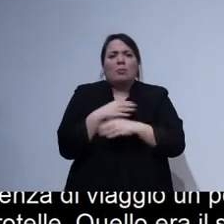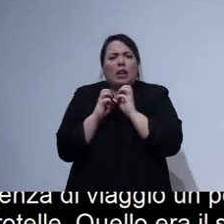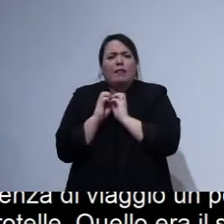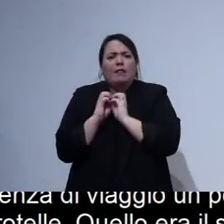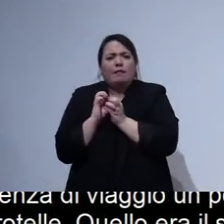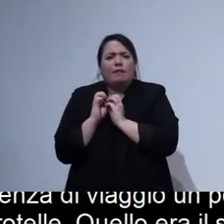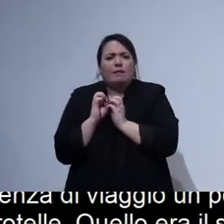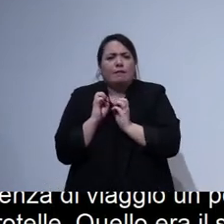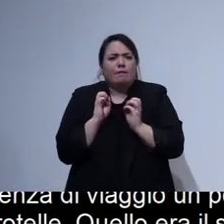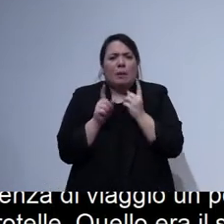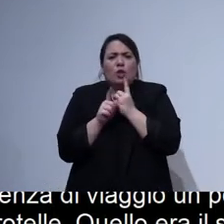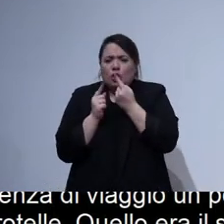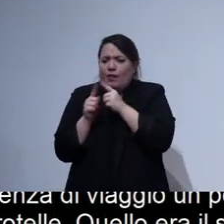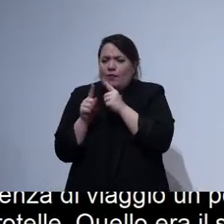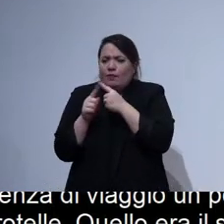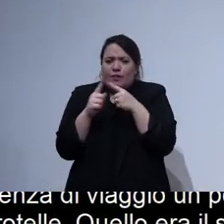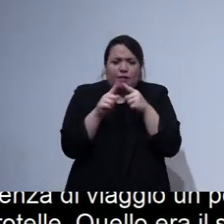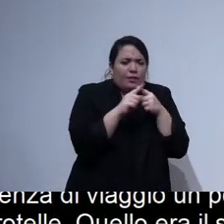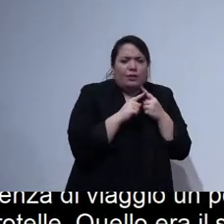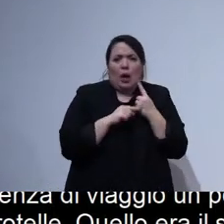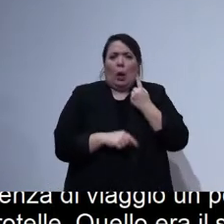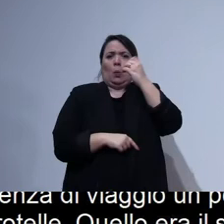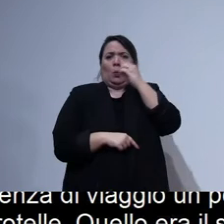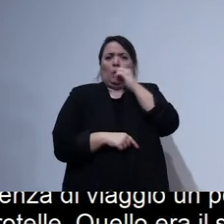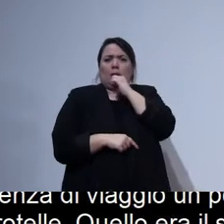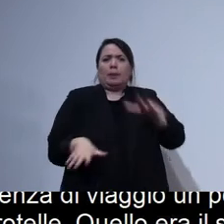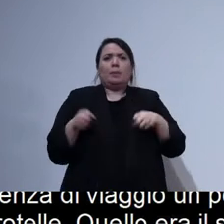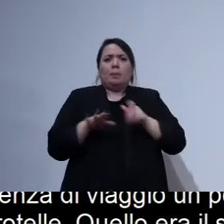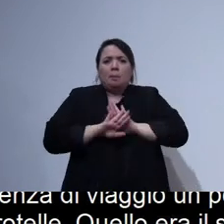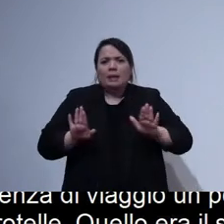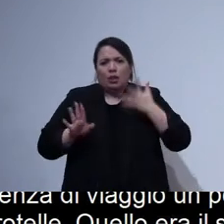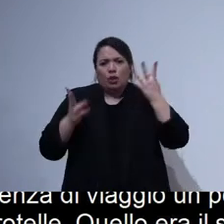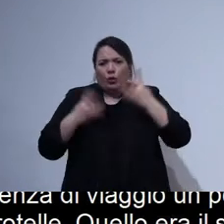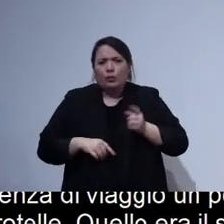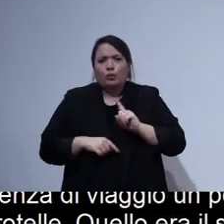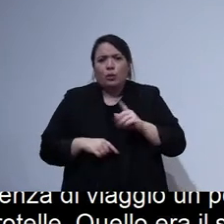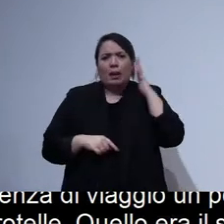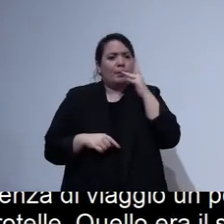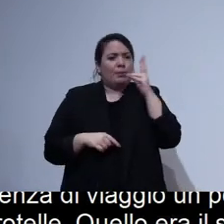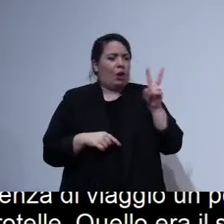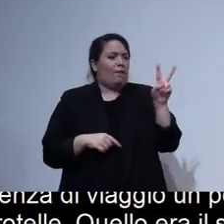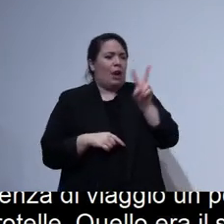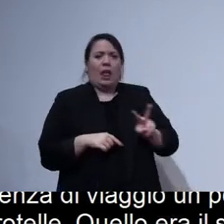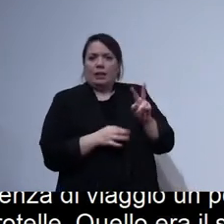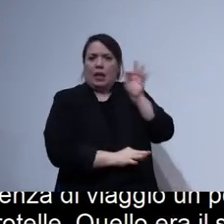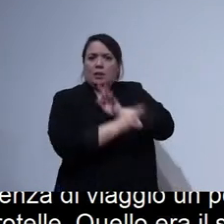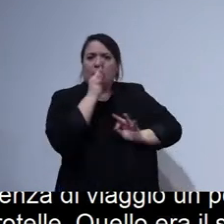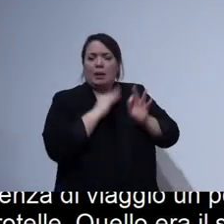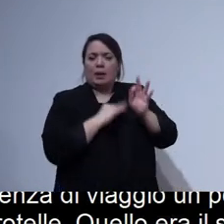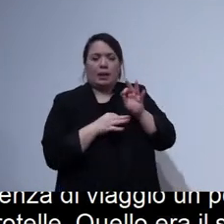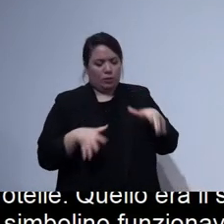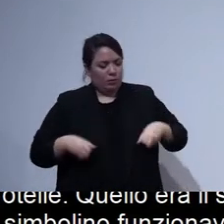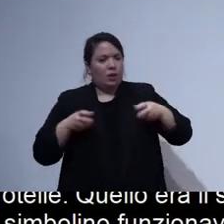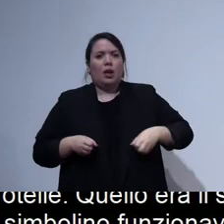per ognuno. Parlando e conoscendo persone, ad esempio Valentina mi ha spiegato che la carrozzina